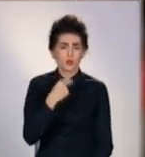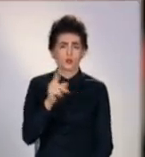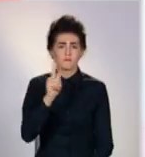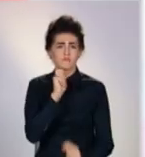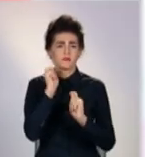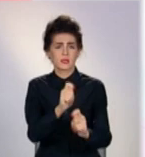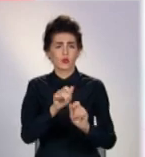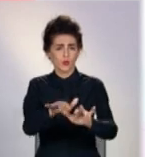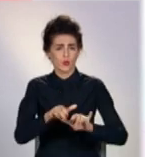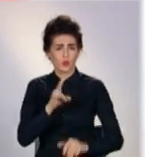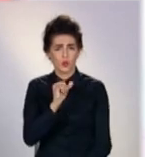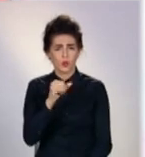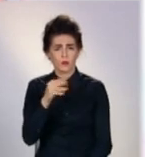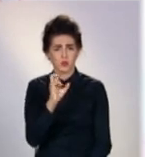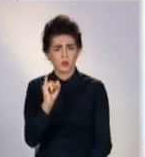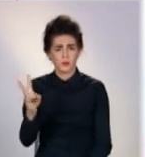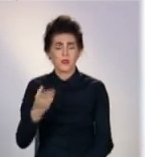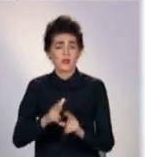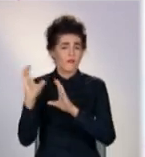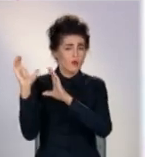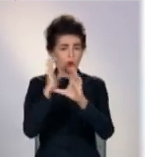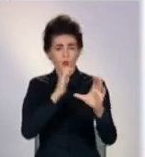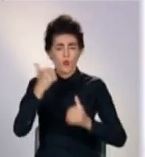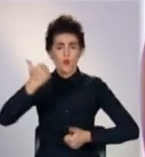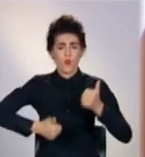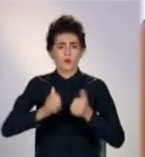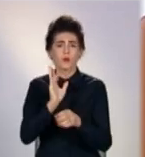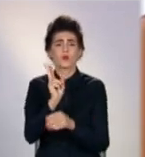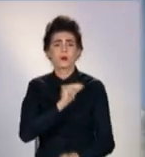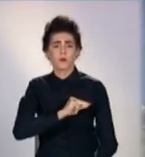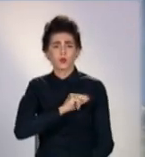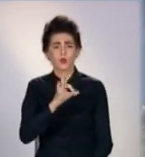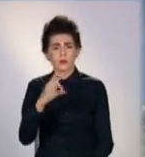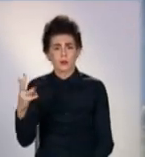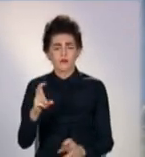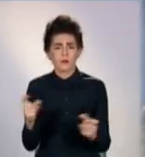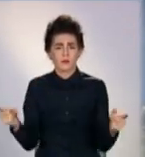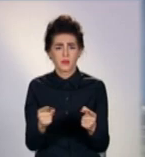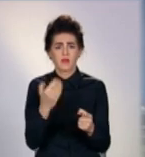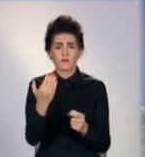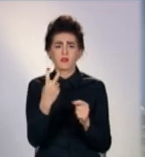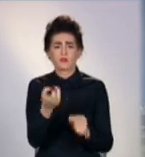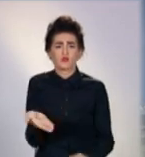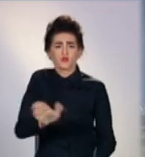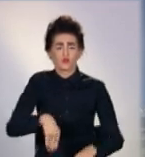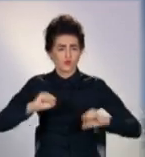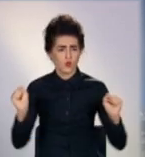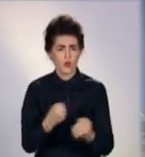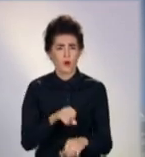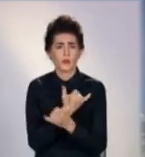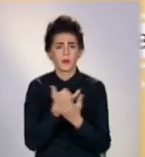ноутбук. Відео для конкурсу знімали медики, які працюють на автівках, наданих у межах проєкту 200 швидких для України.